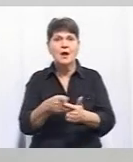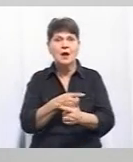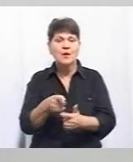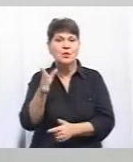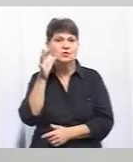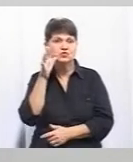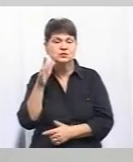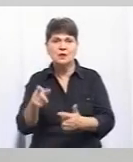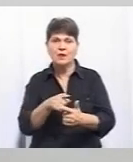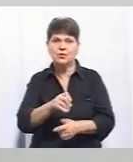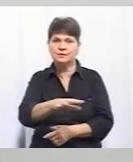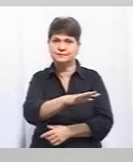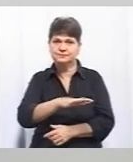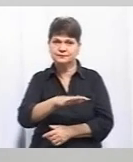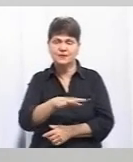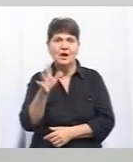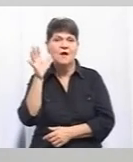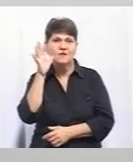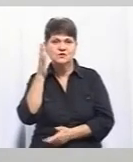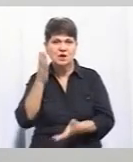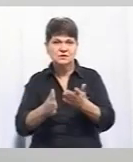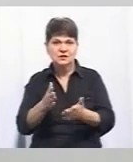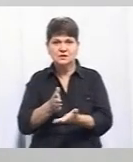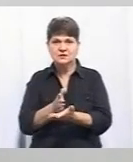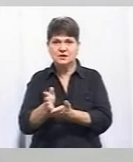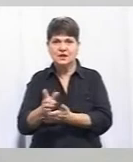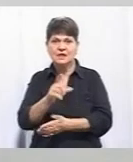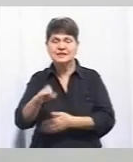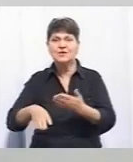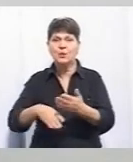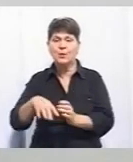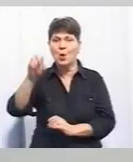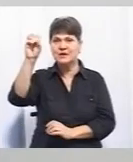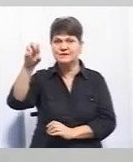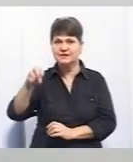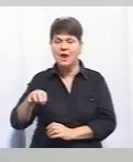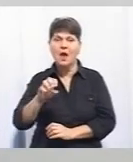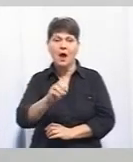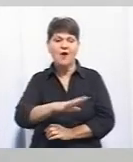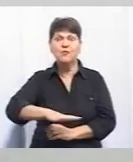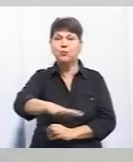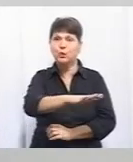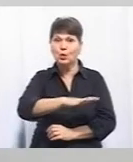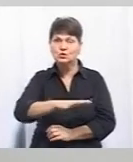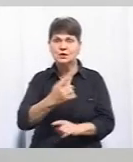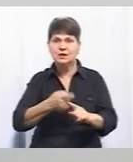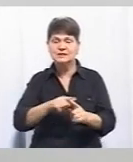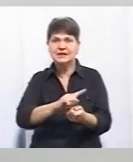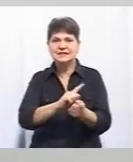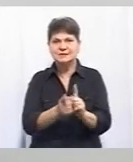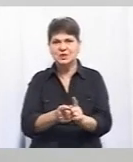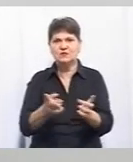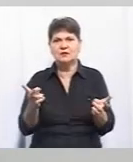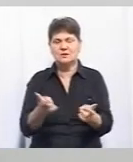або в просторі. В часі розведення, ми якщо їх розводимо, це за допомогою світлофора, а в просторі це змінювати